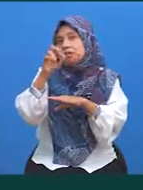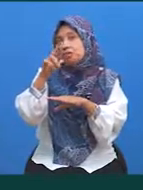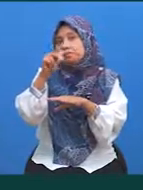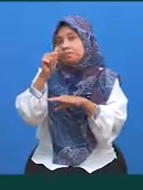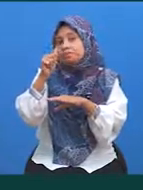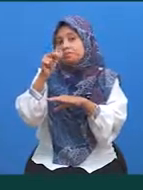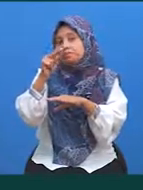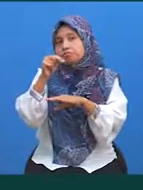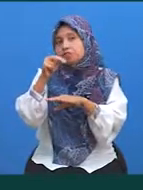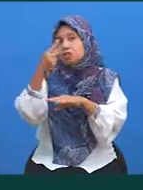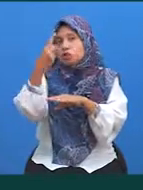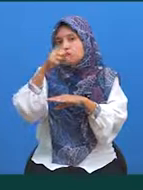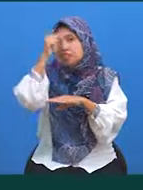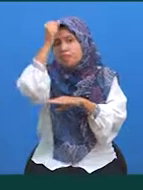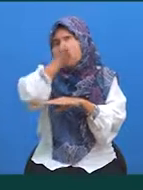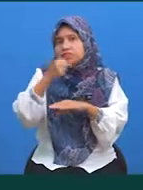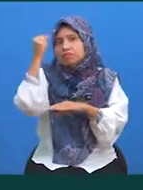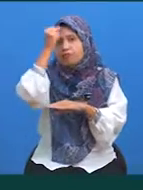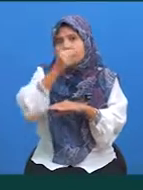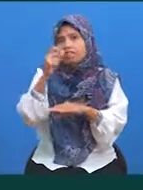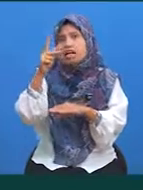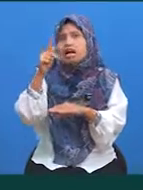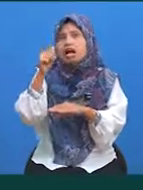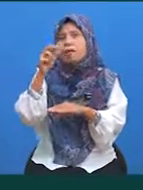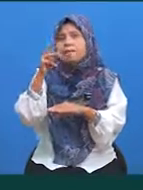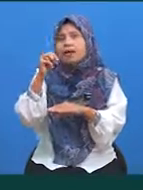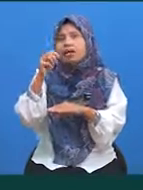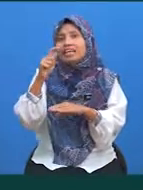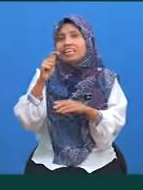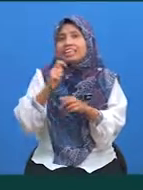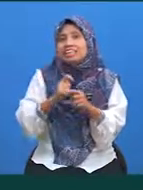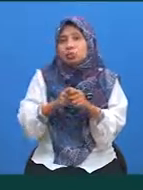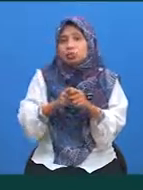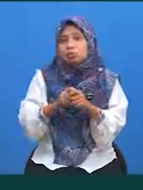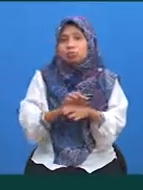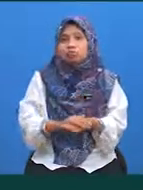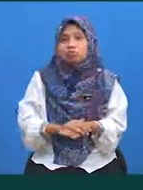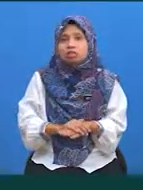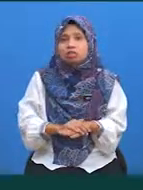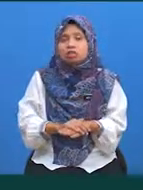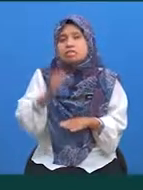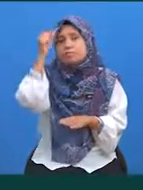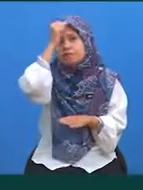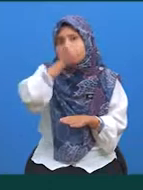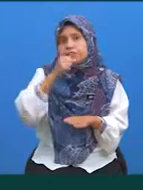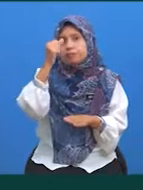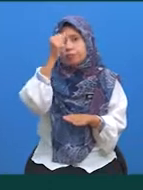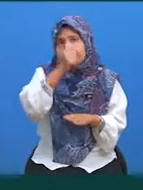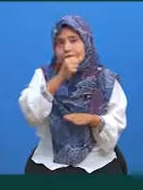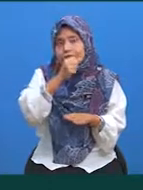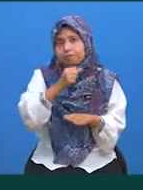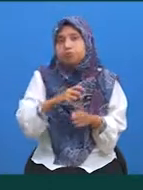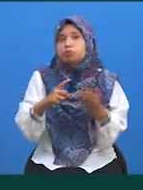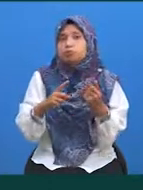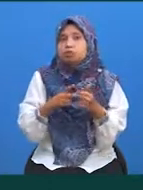sifat-sifat bagi kamiran tentu Antara sifat-sifat kamiran tentu ialah seperti